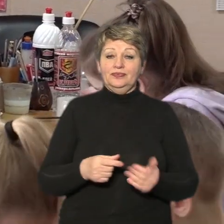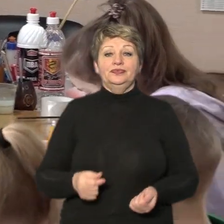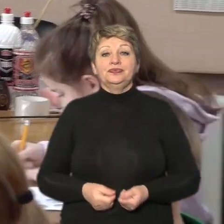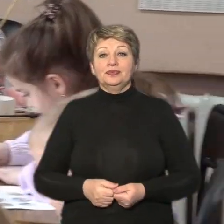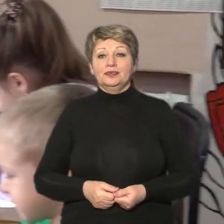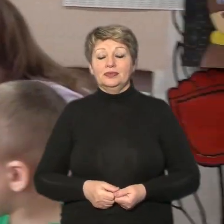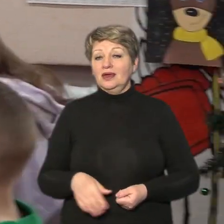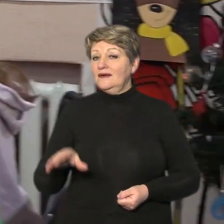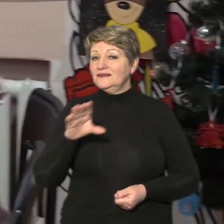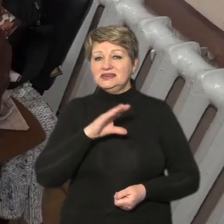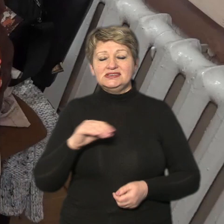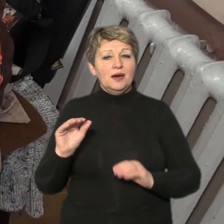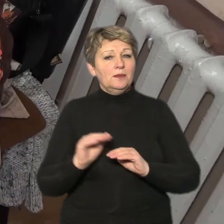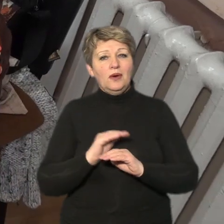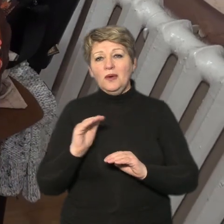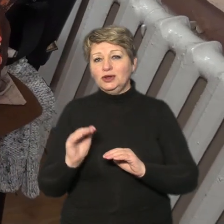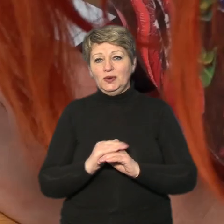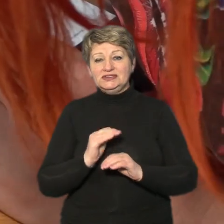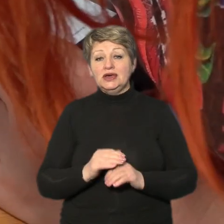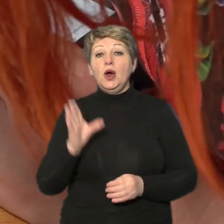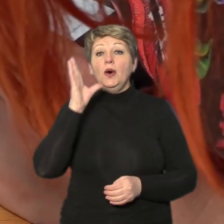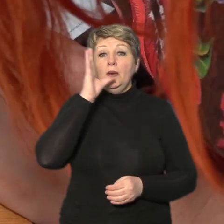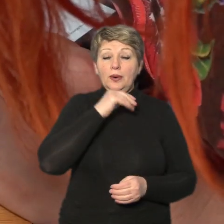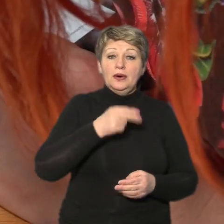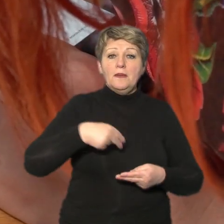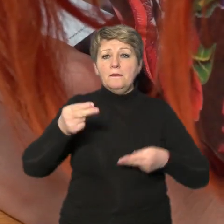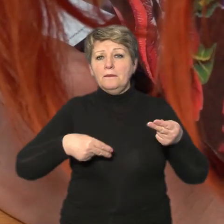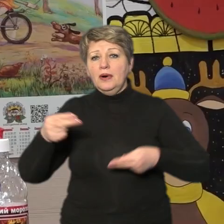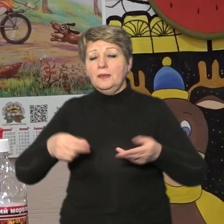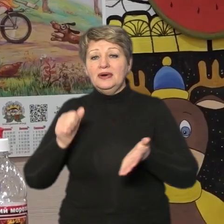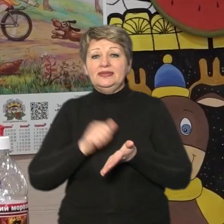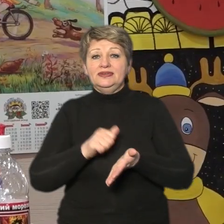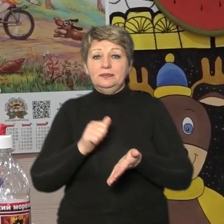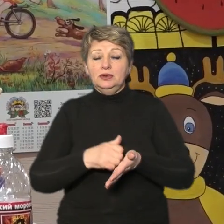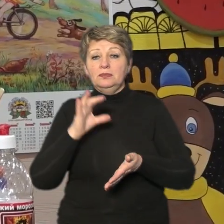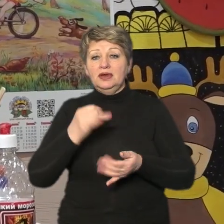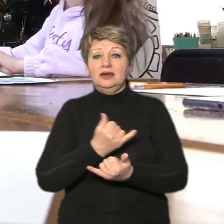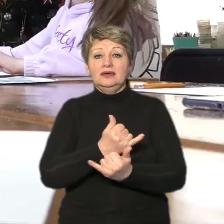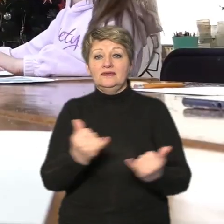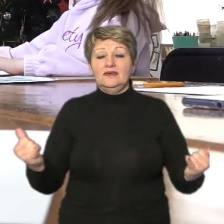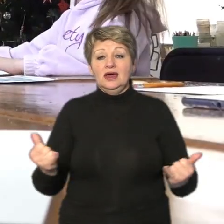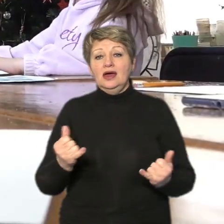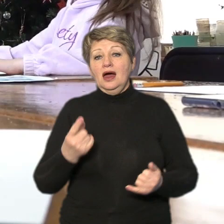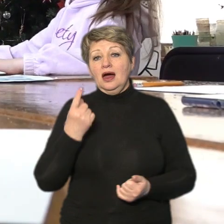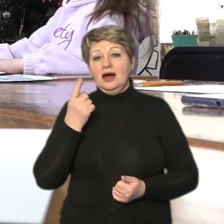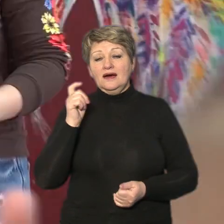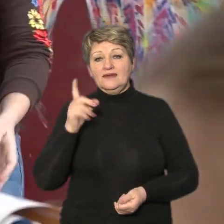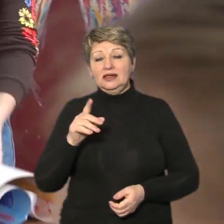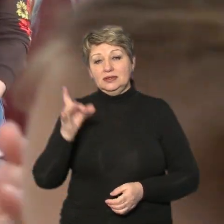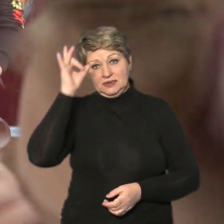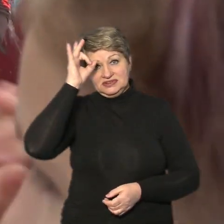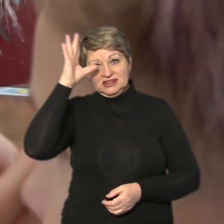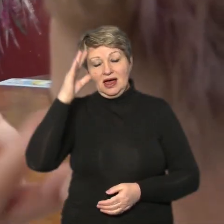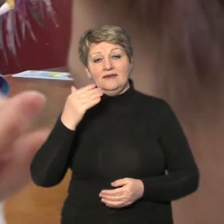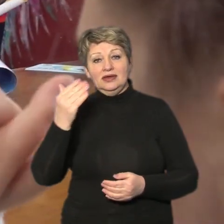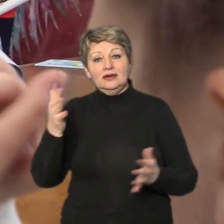молодці всіх все получається між цим встигає підписувати дипломи вихованцем та влаштовує їм хвилинку слави каже це надихає їх на